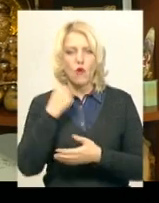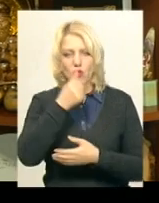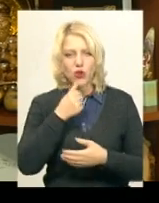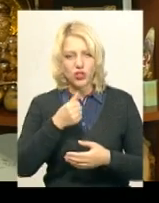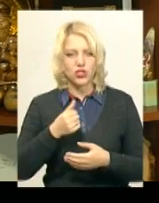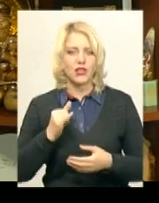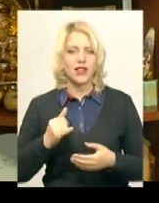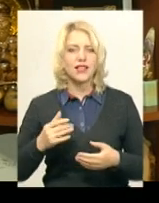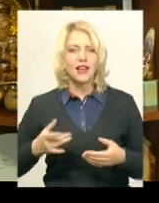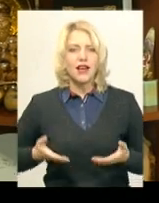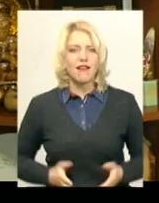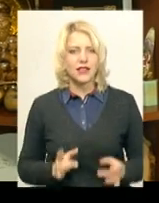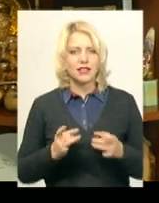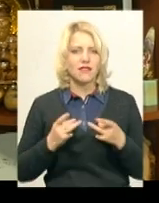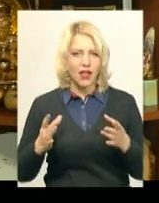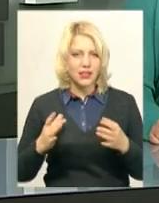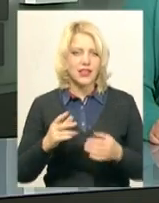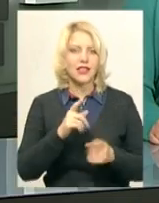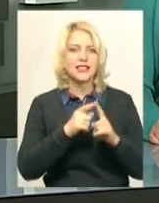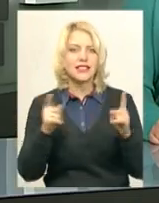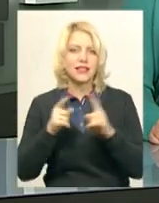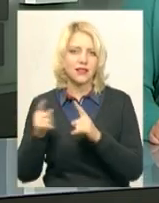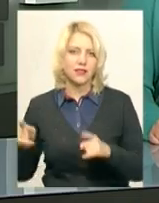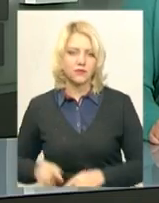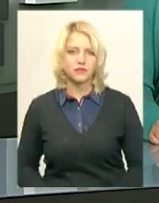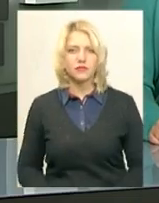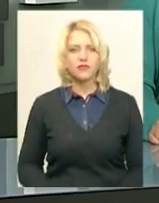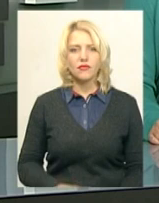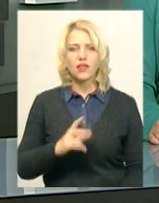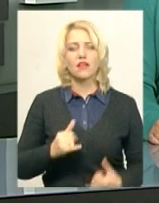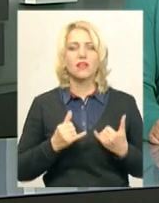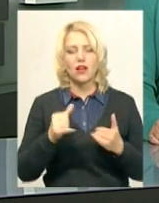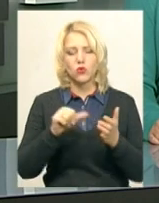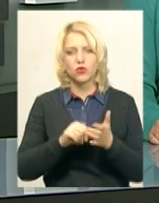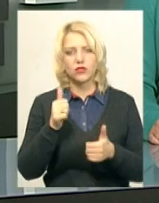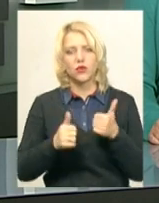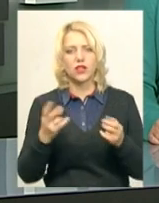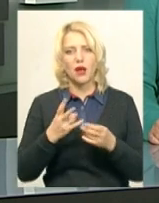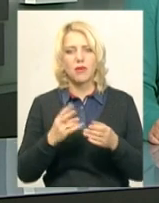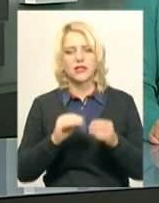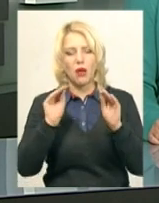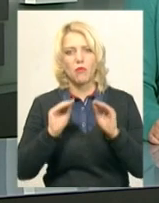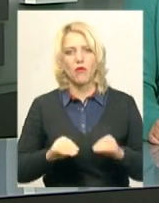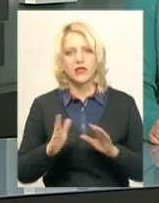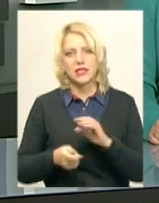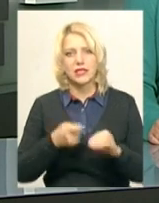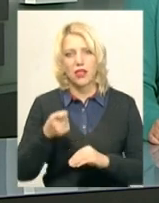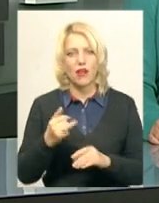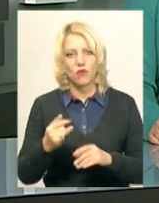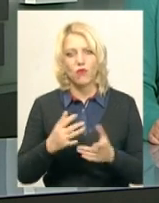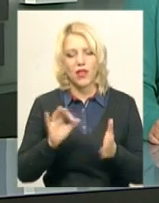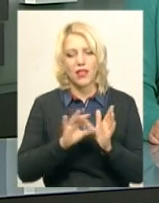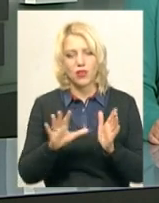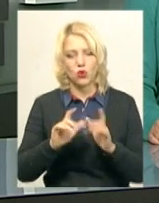різдвяна казка «Учимо дітей». Для участі в конкурсі потрібно заповнити заявку в електронному вигляді і